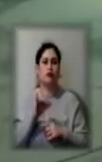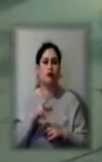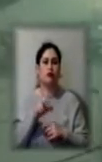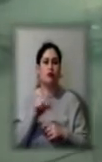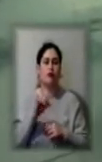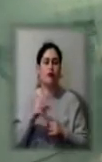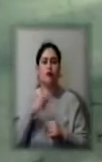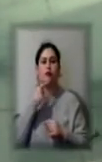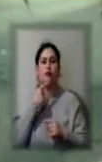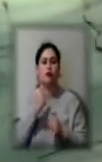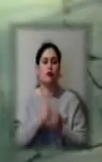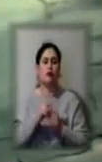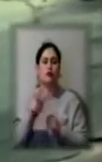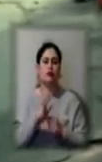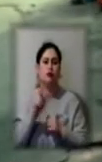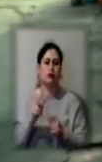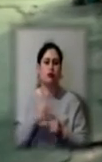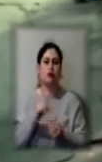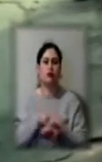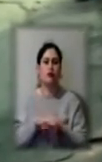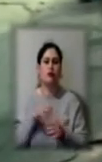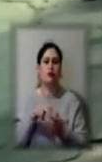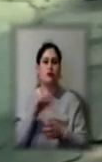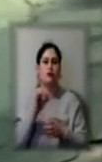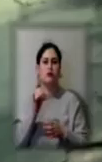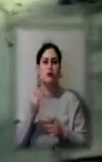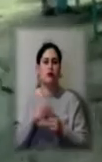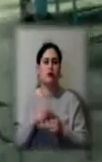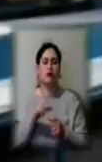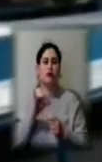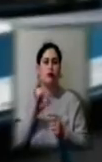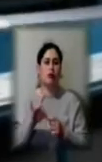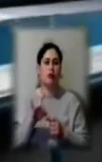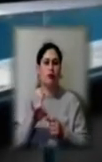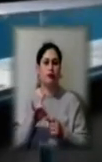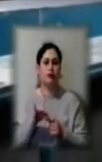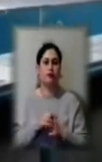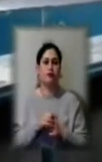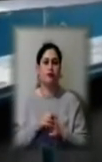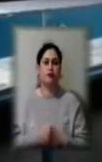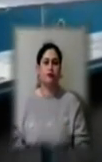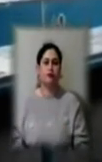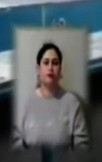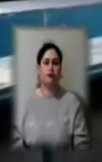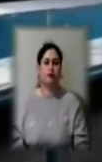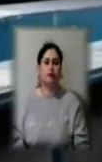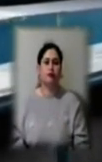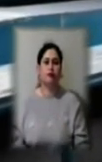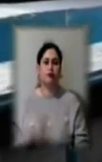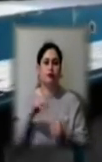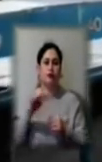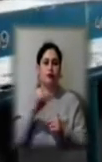кожні три години на ринку проводять дезінфекцію хлоровмісними засобами. На територію ринку відвідувачі